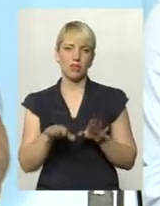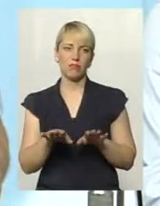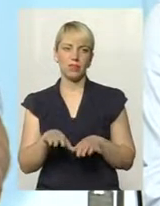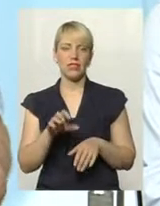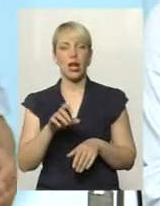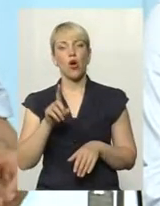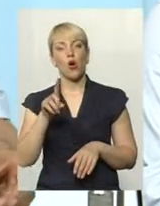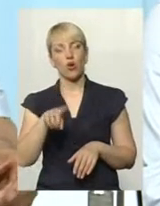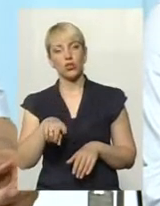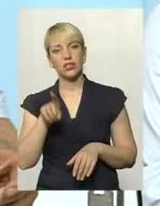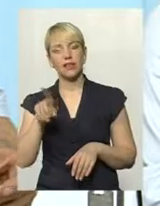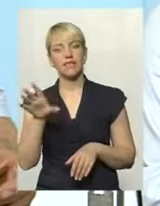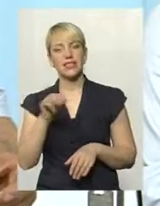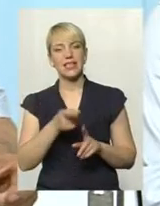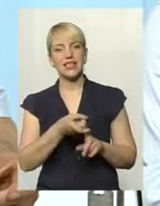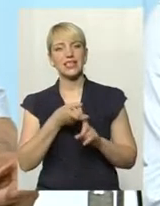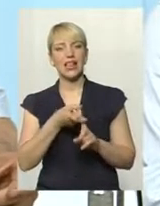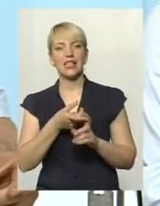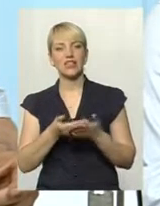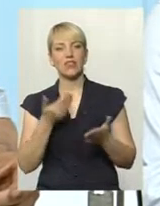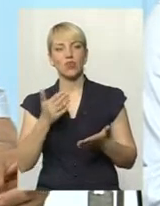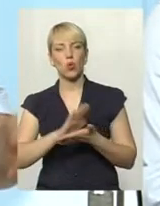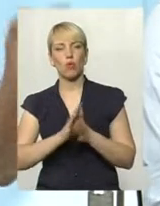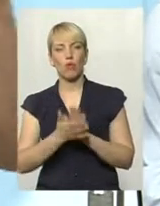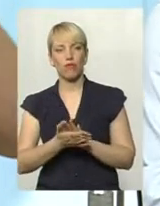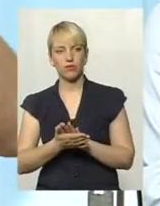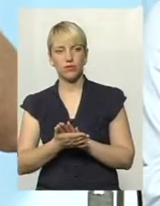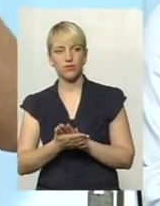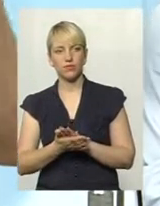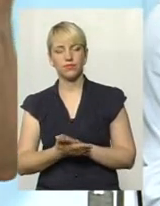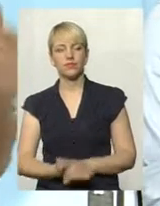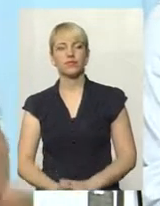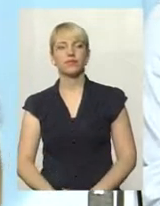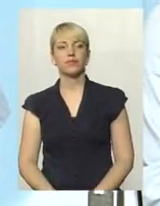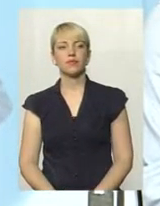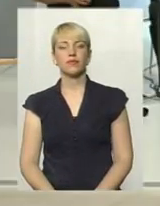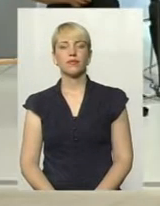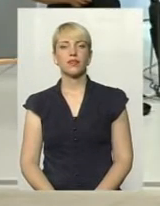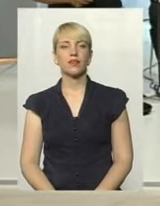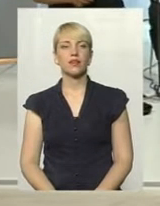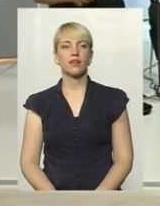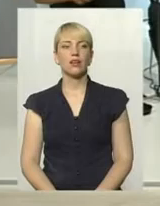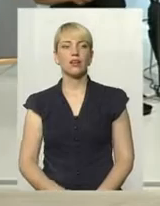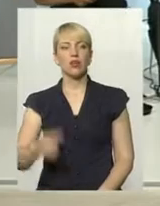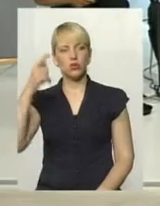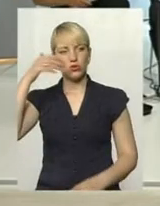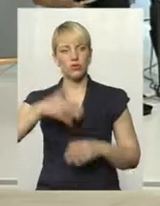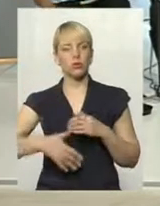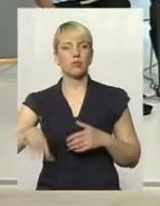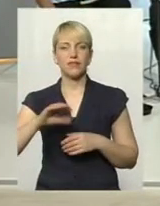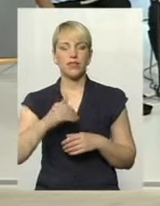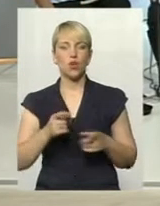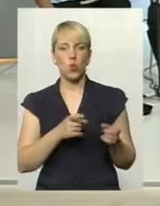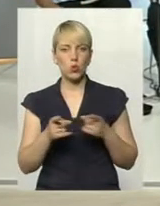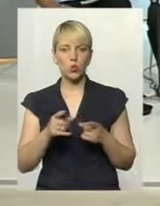Хоча там теж все залежить від умов і як складеться. Зрозуміло, всі готуються і всі хочуть бути першими.